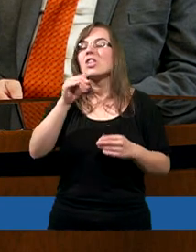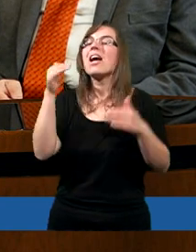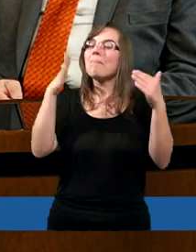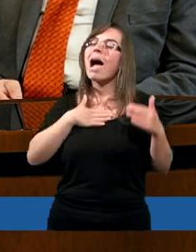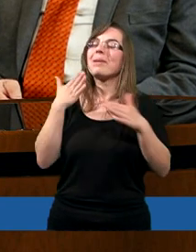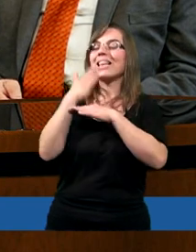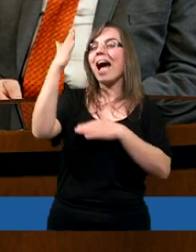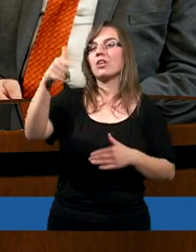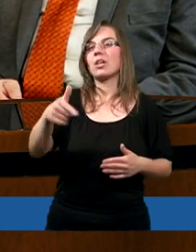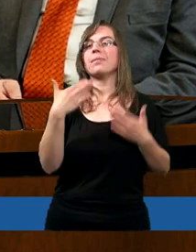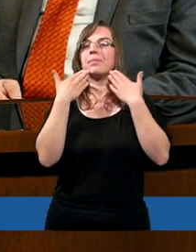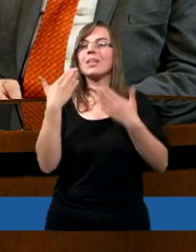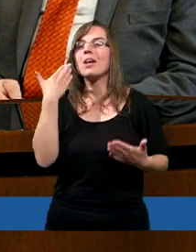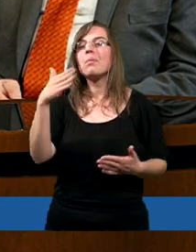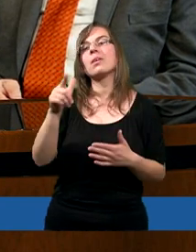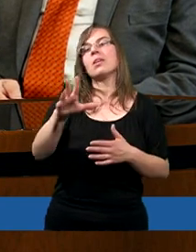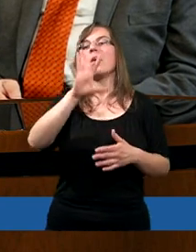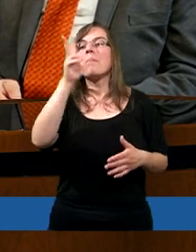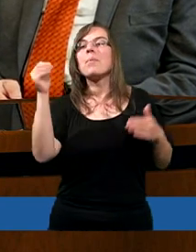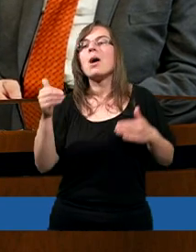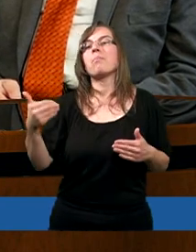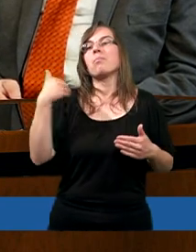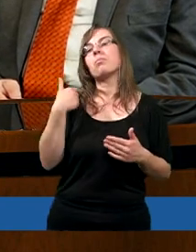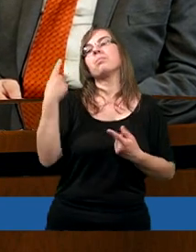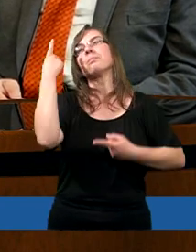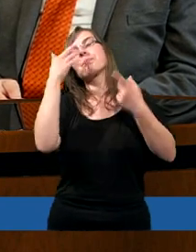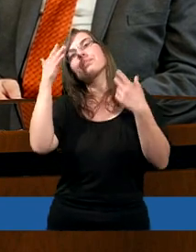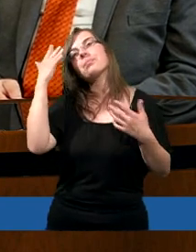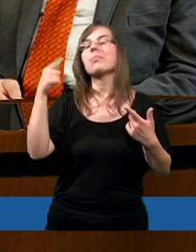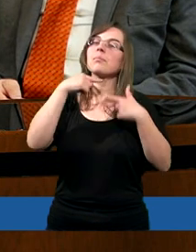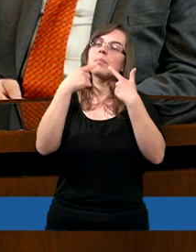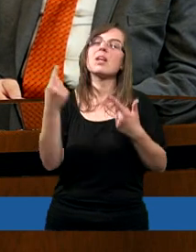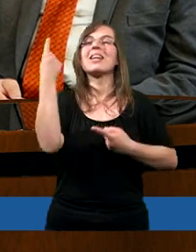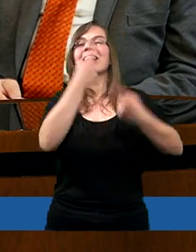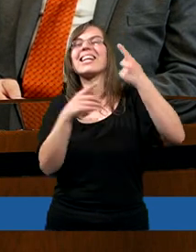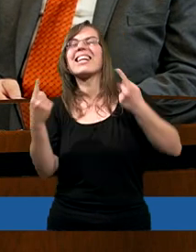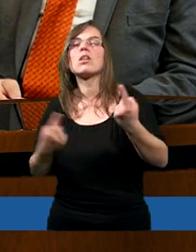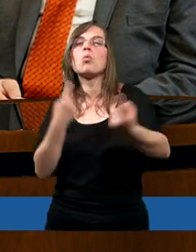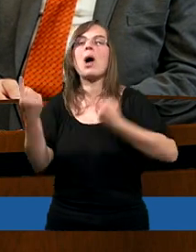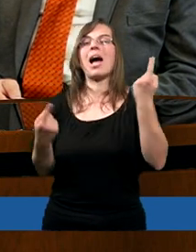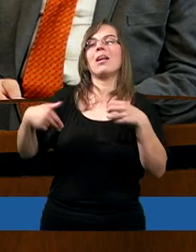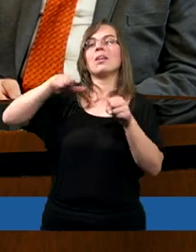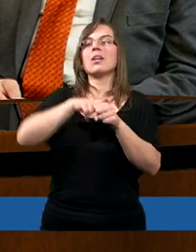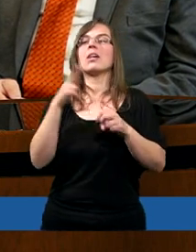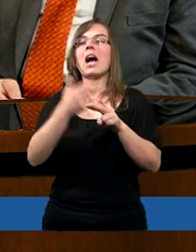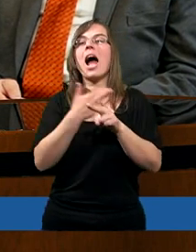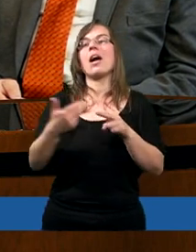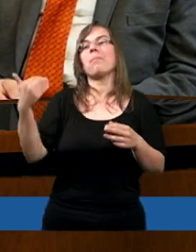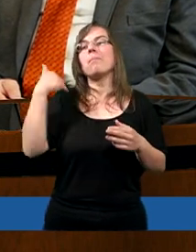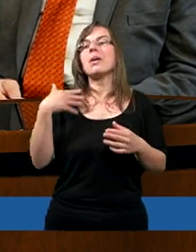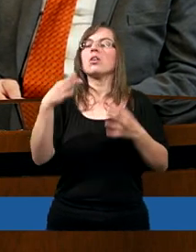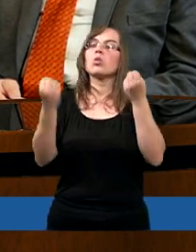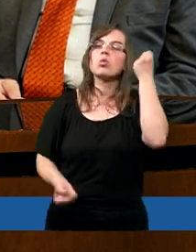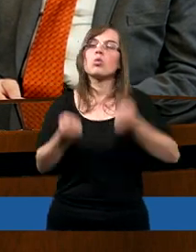Tak, dziękuję bardzo. Ja tak sobie myślę, że chyba mogłabym mnożyć takich sytuacji, kiedy coś było